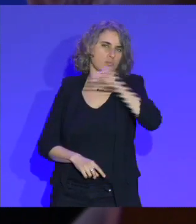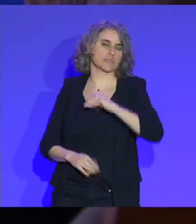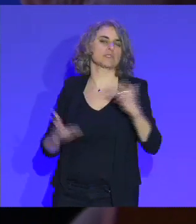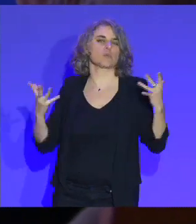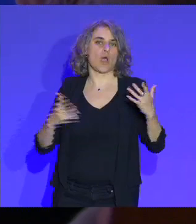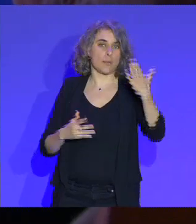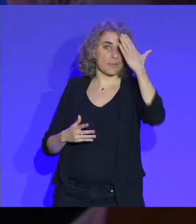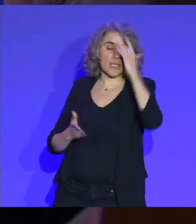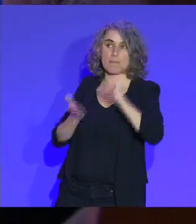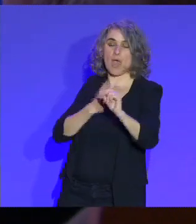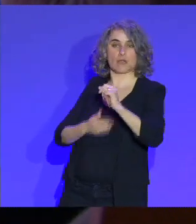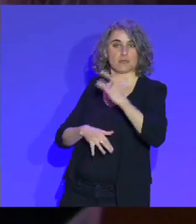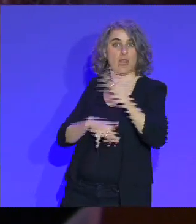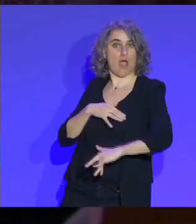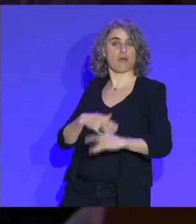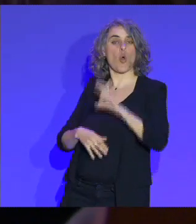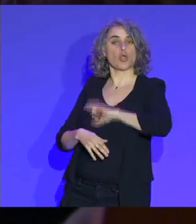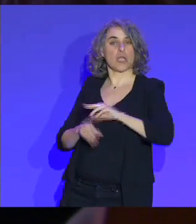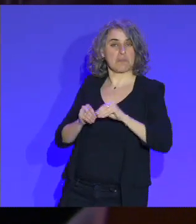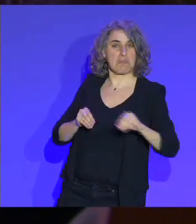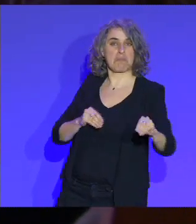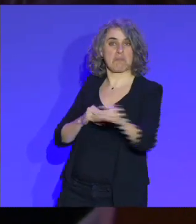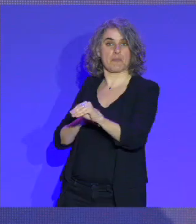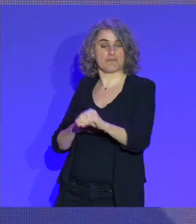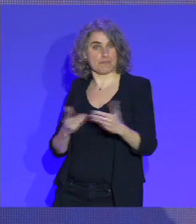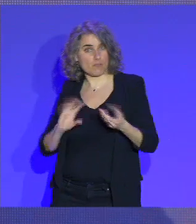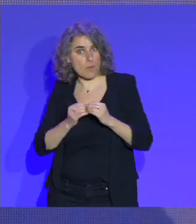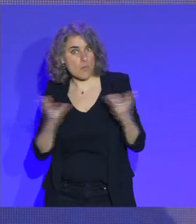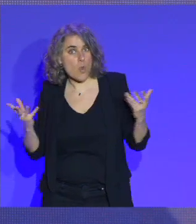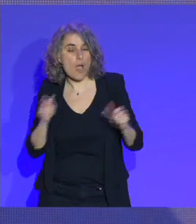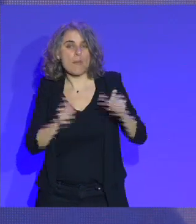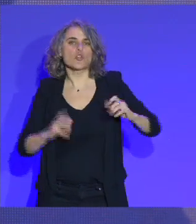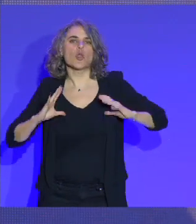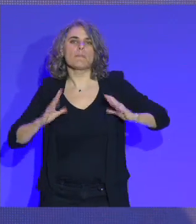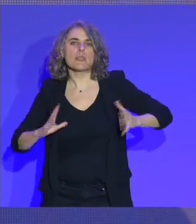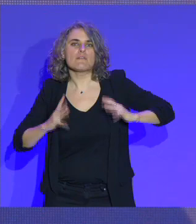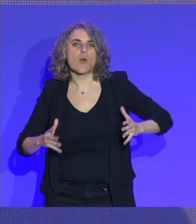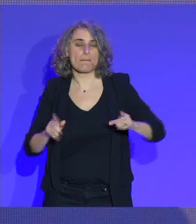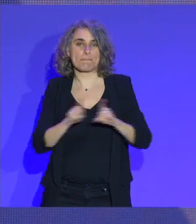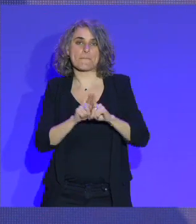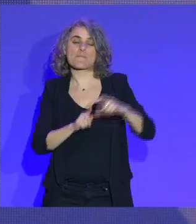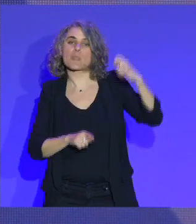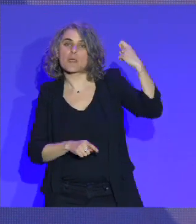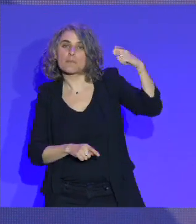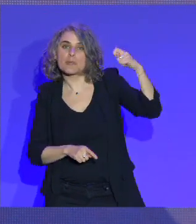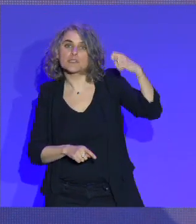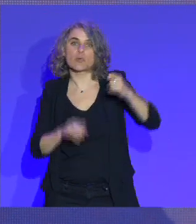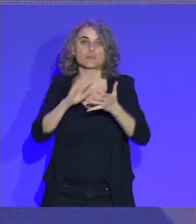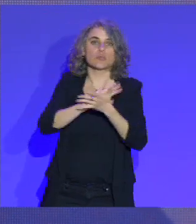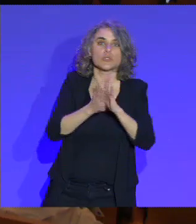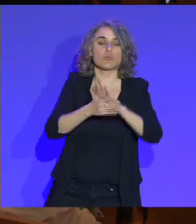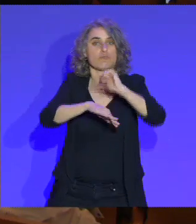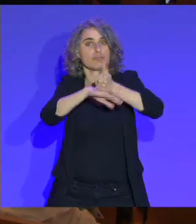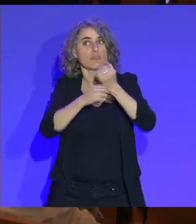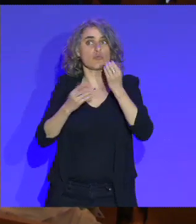à la retraite, c'est que nombre de bénévoles et, vous le savez, de présidentes et de présidents d'associations